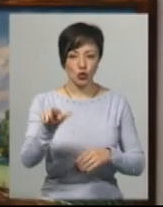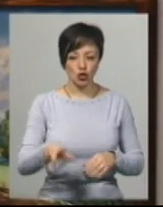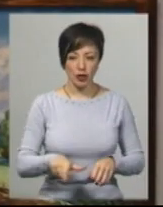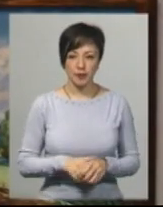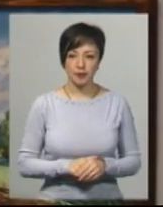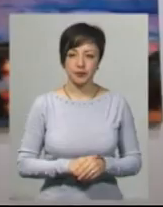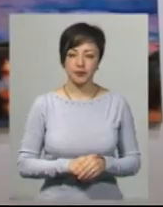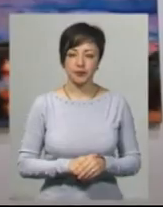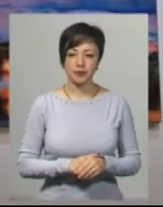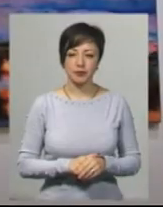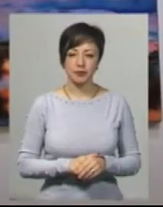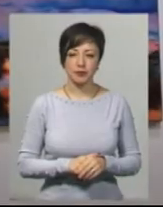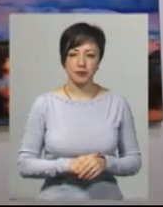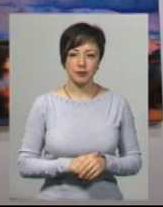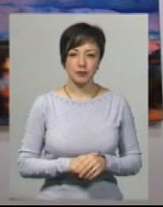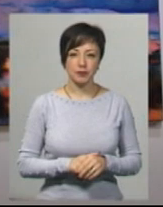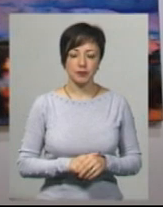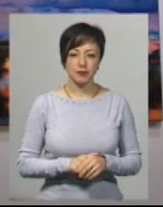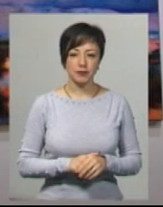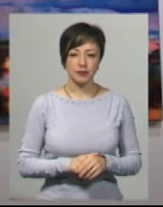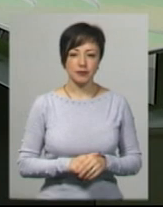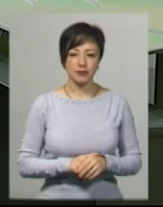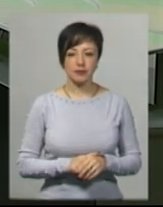Ворожцова, Юрій Чорний, новини на Суспільному, Хмельницький.